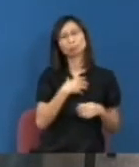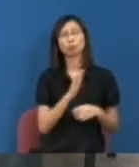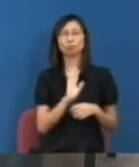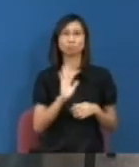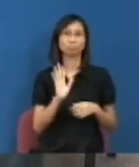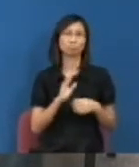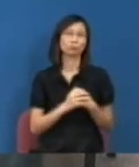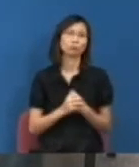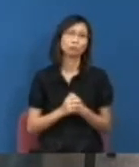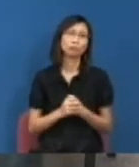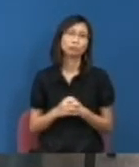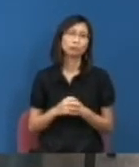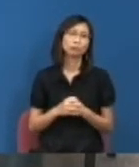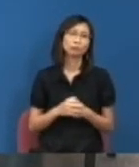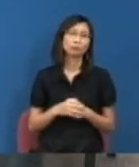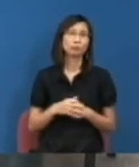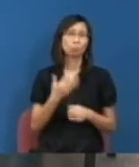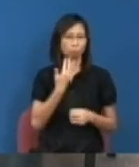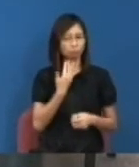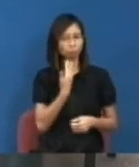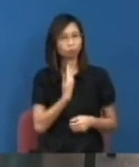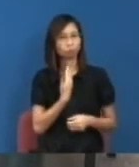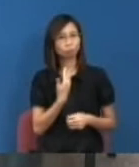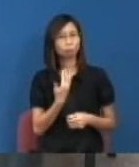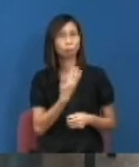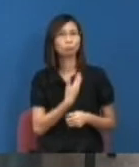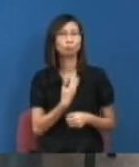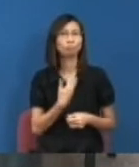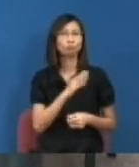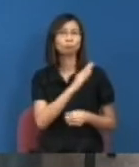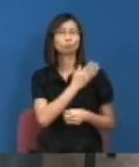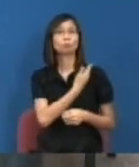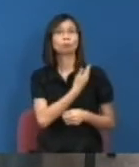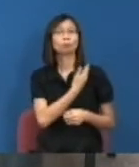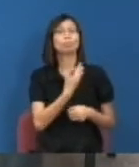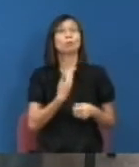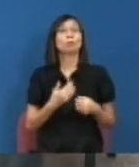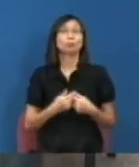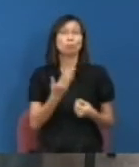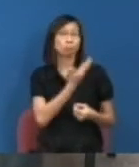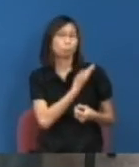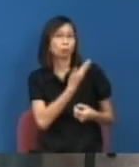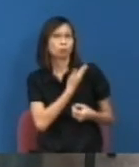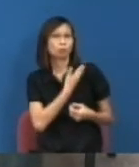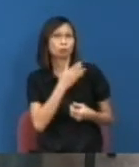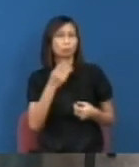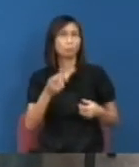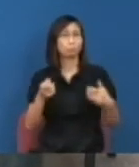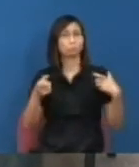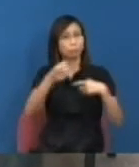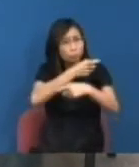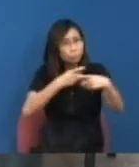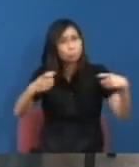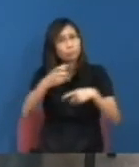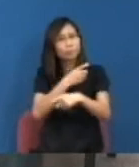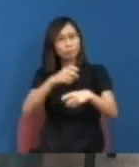但是無奈因為你是一間大學已經慢慢是官僚化商業化大佬你部份的